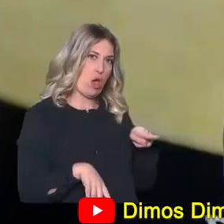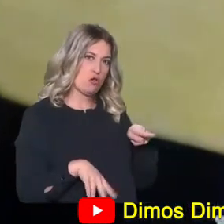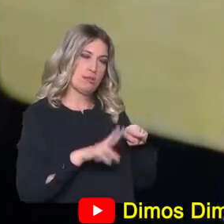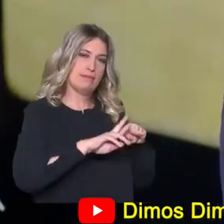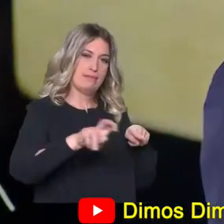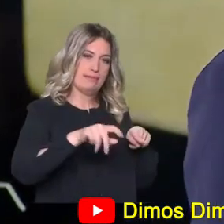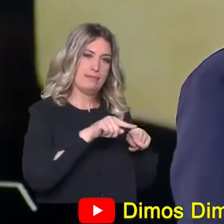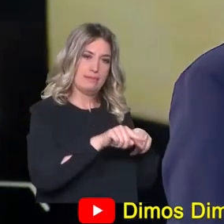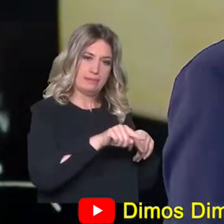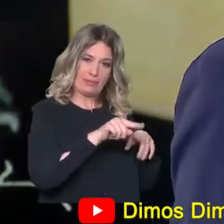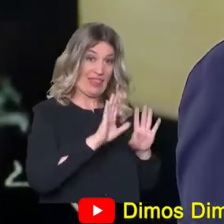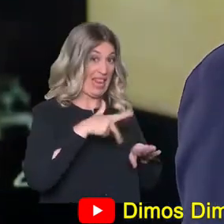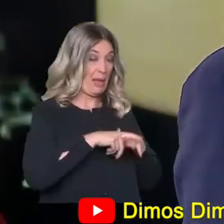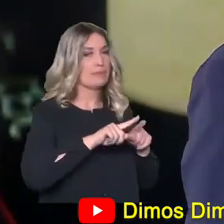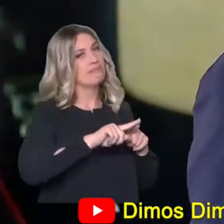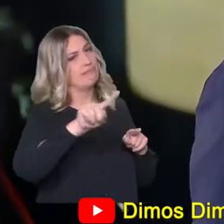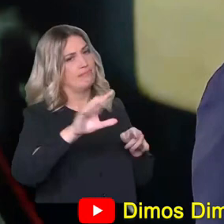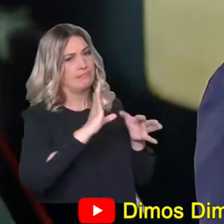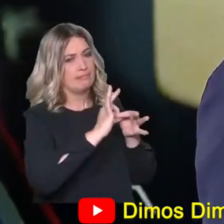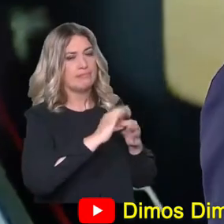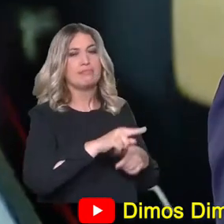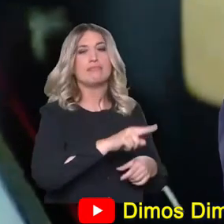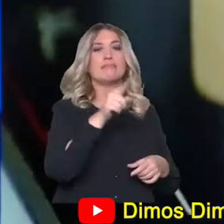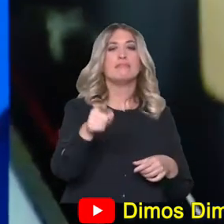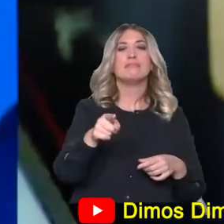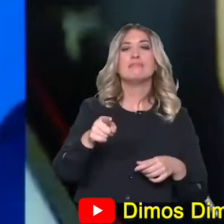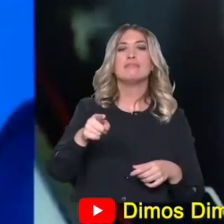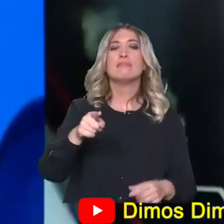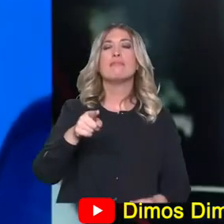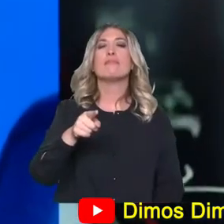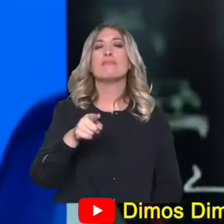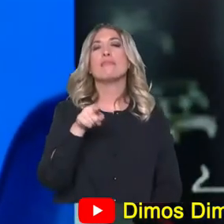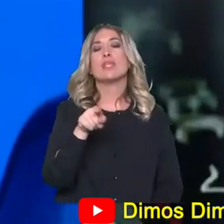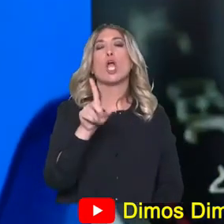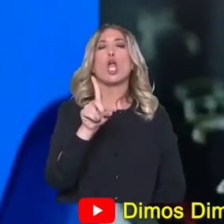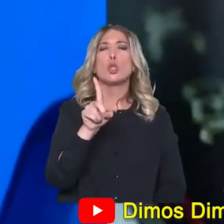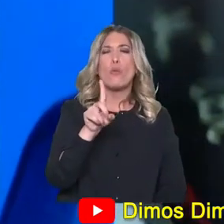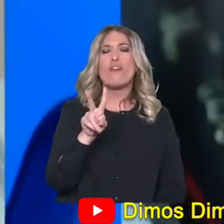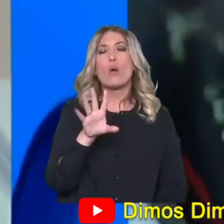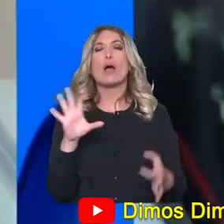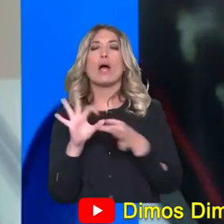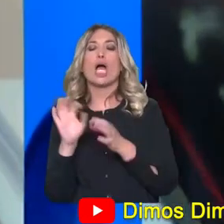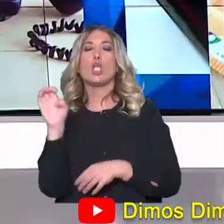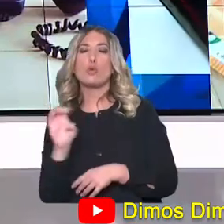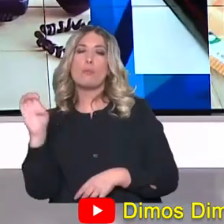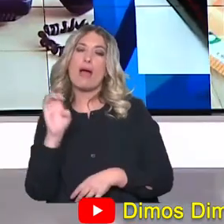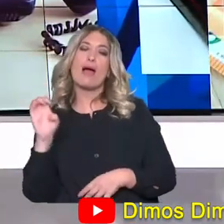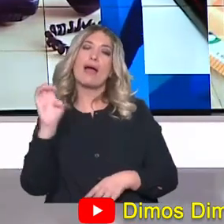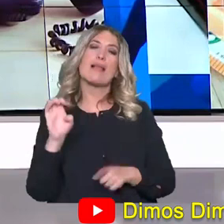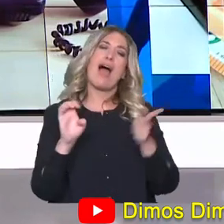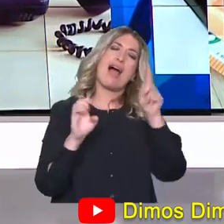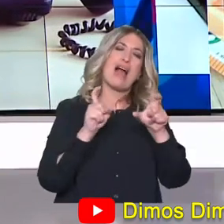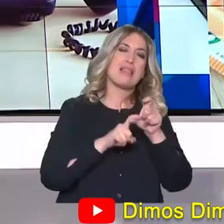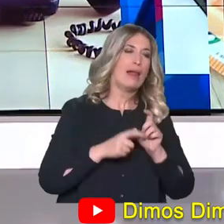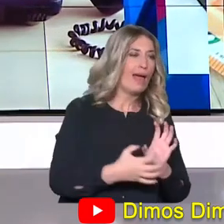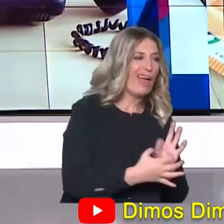Γιατί δεν είναι πιο τράπεζα πυραιός. Η Σεπάλ είναι αλφα μπανκ. Η Ντουβάλιου είναι ειρο μπανκ. Οι εθνικοί συνεργάζονται με περισσότερους. Αλλά και με